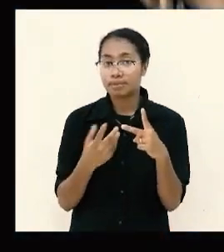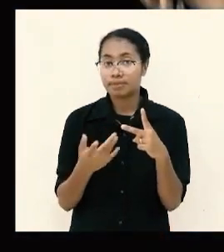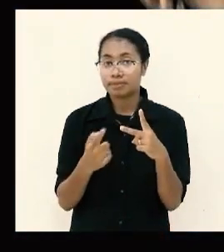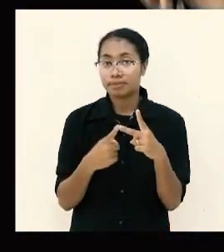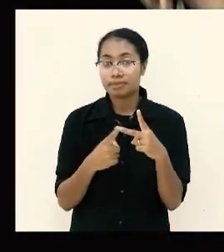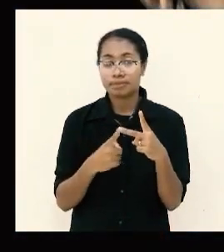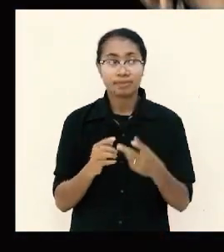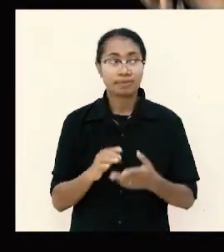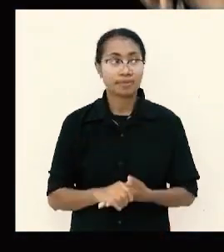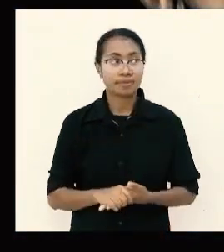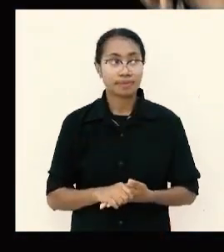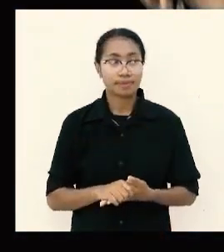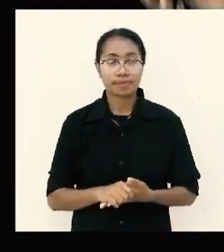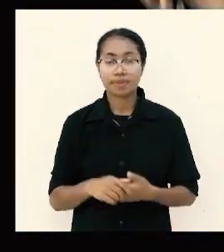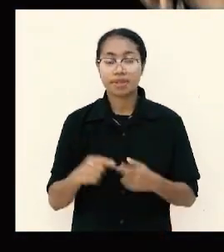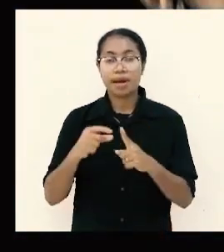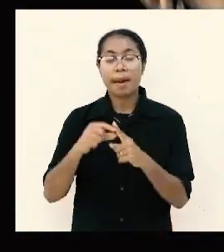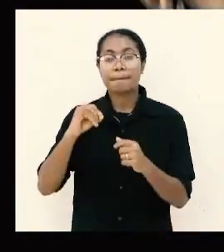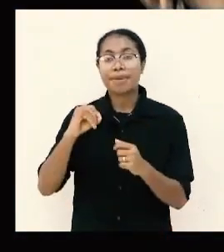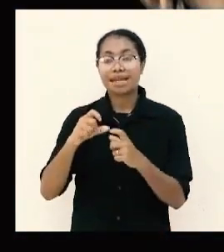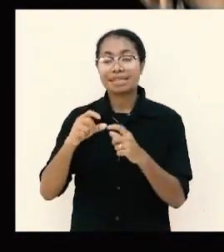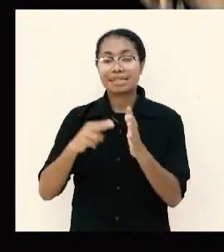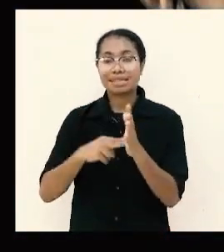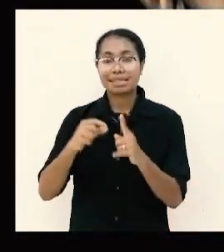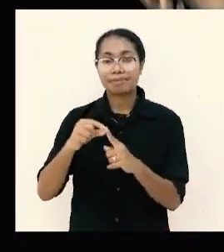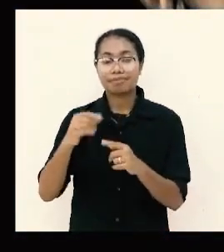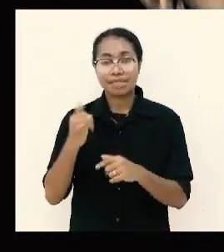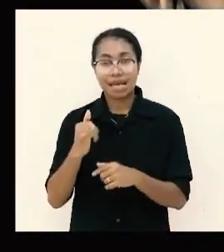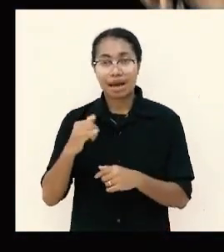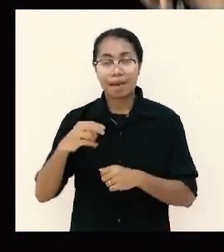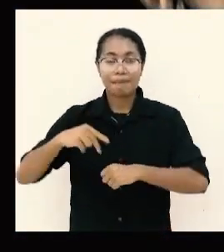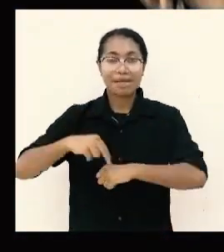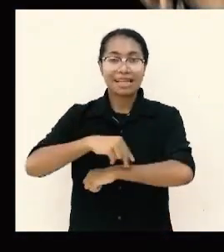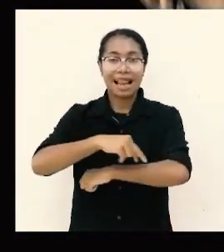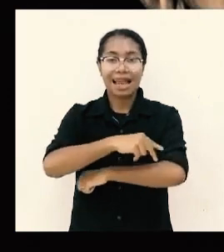prinsipnya dalam menjalani kehidupan